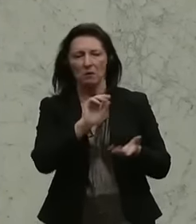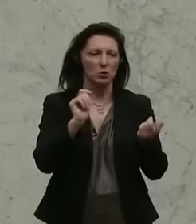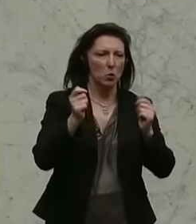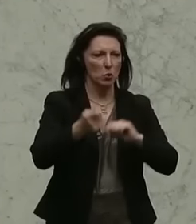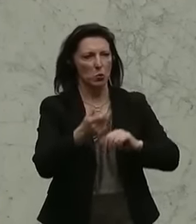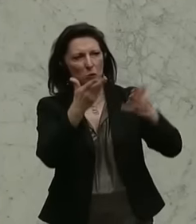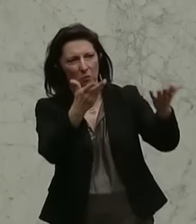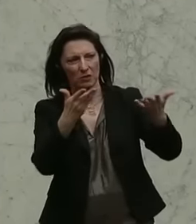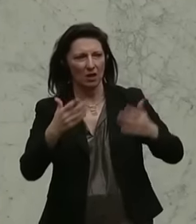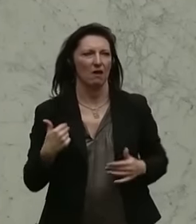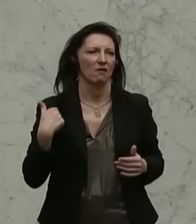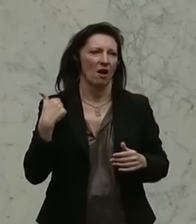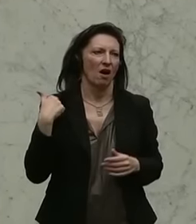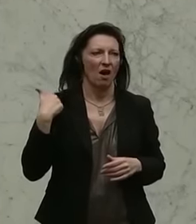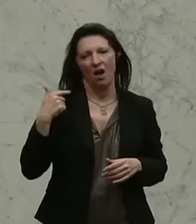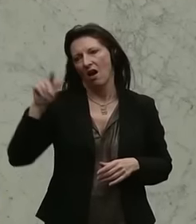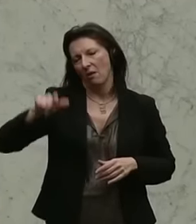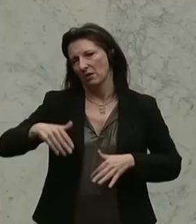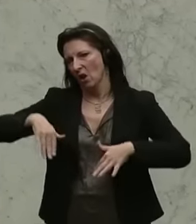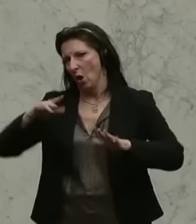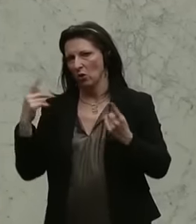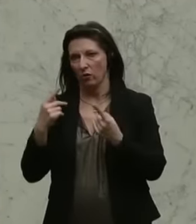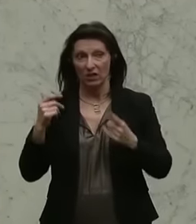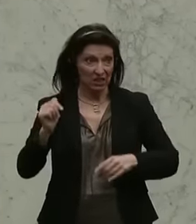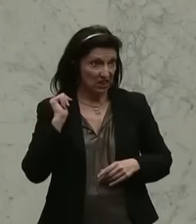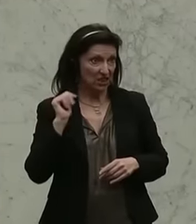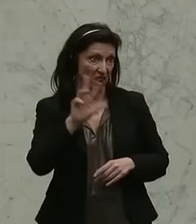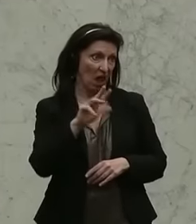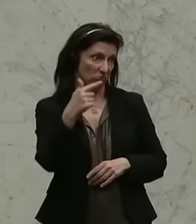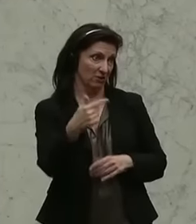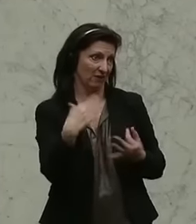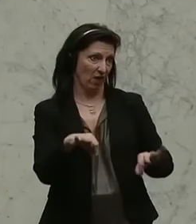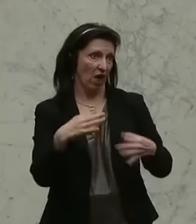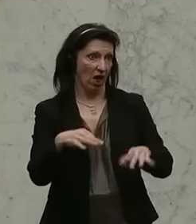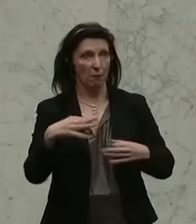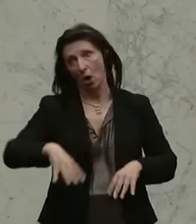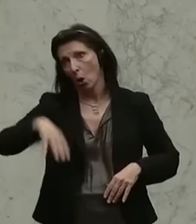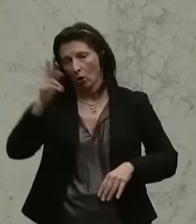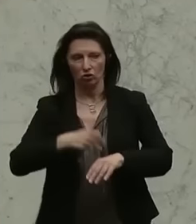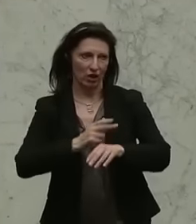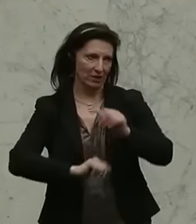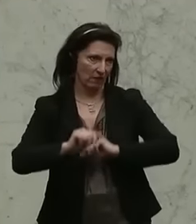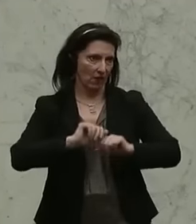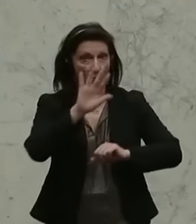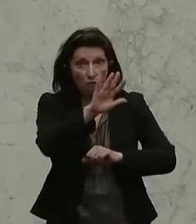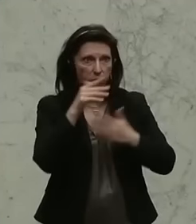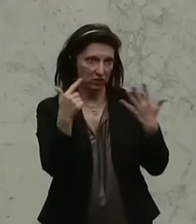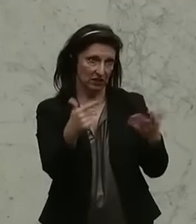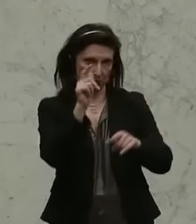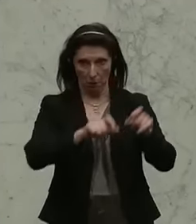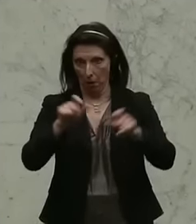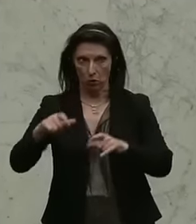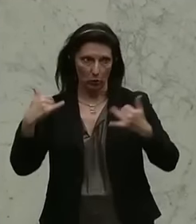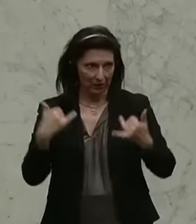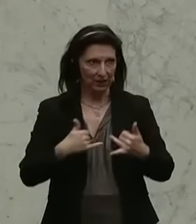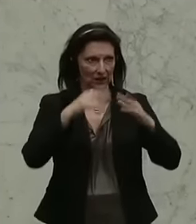ja gar keine Asylwerte wären. Gestern stand 23.02. Kölner Staatsanwaltschaft gegen 75 Personen wird ermittelt